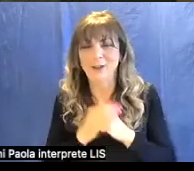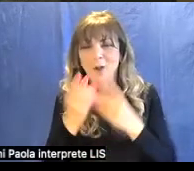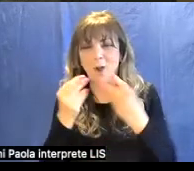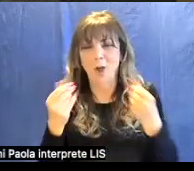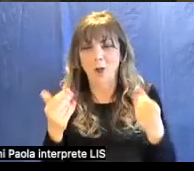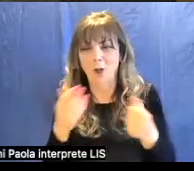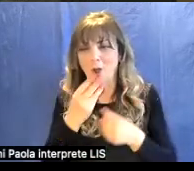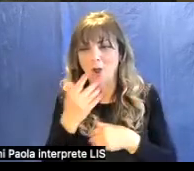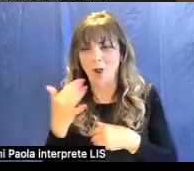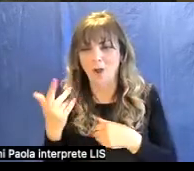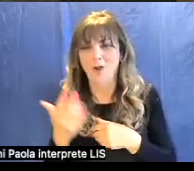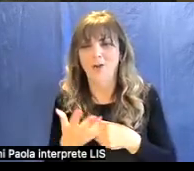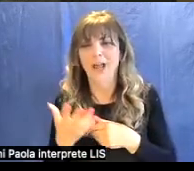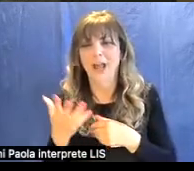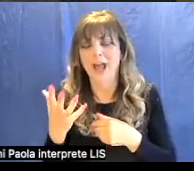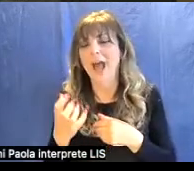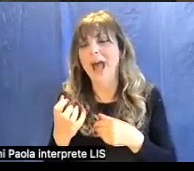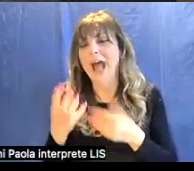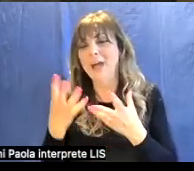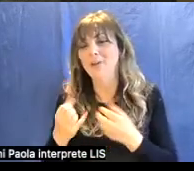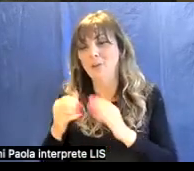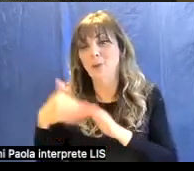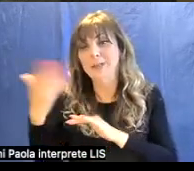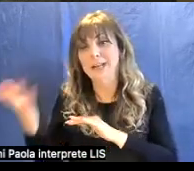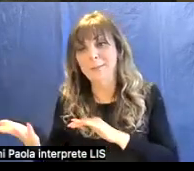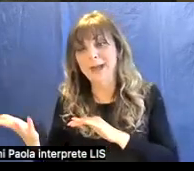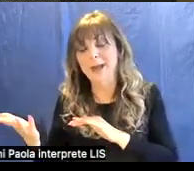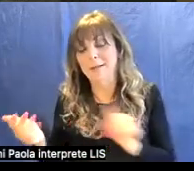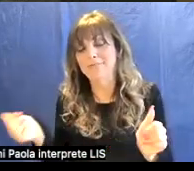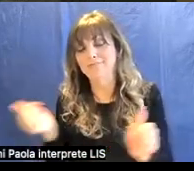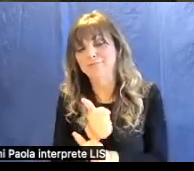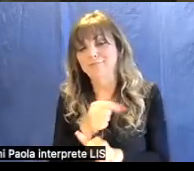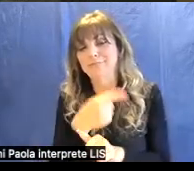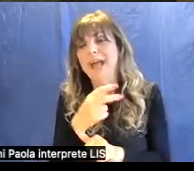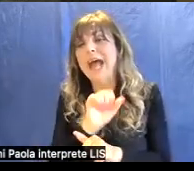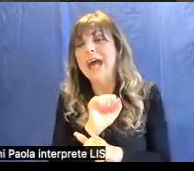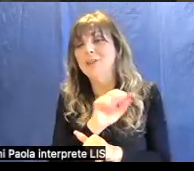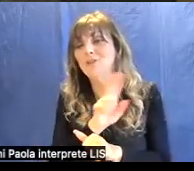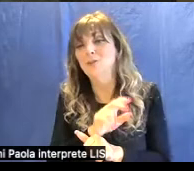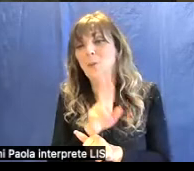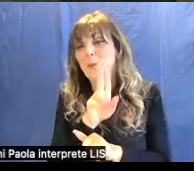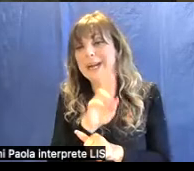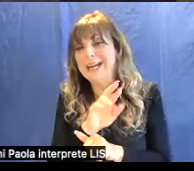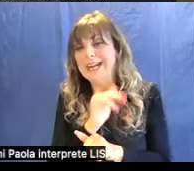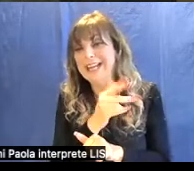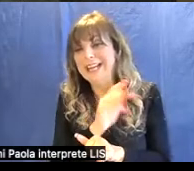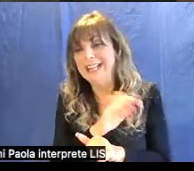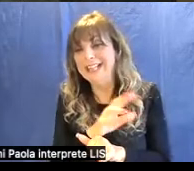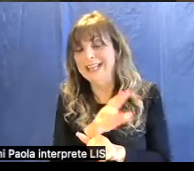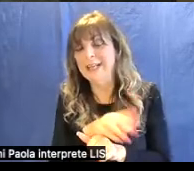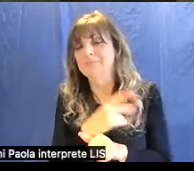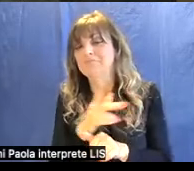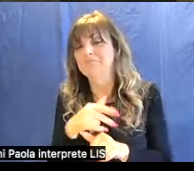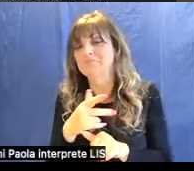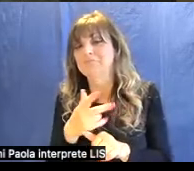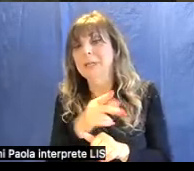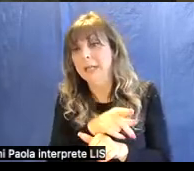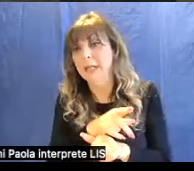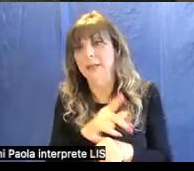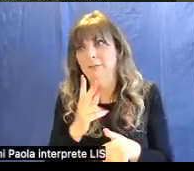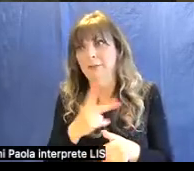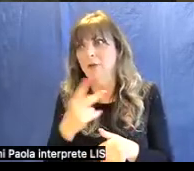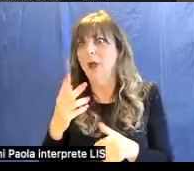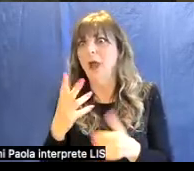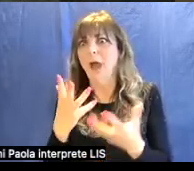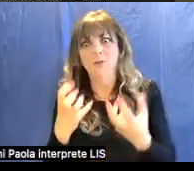'azzurro oltremare tanto poi semmai l'azzurrite avrebbe virato sul verde ma in tempi più lunghi quindi